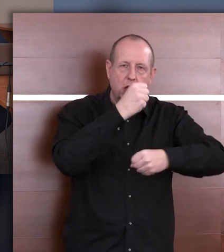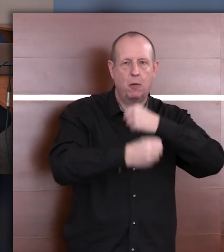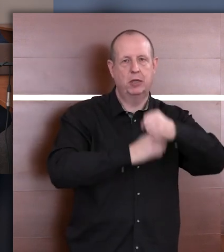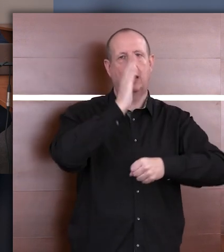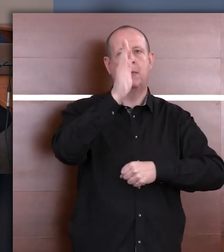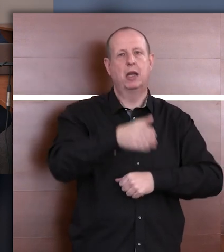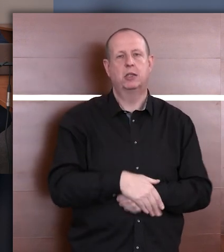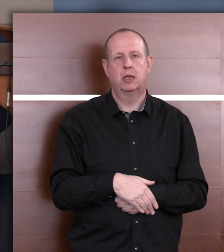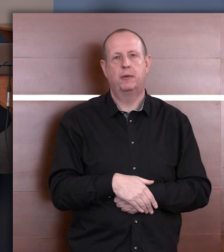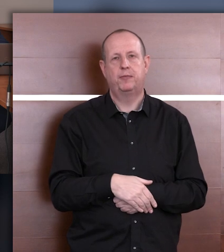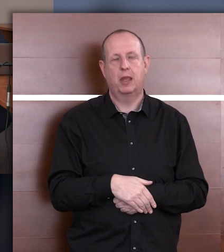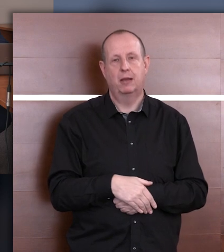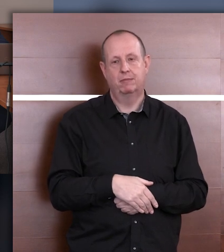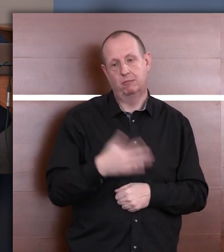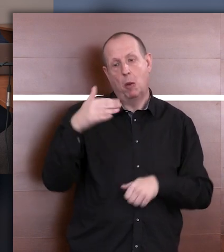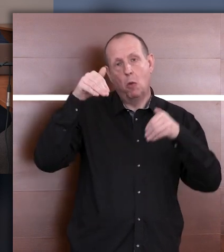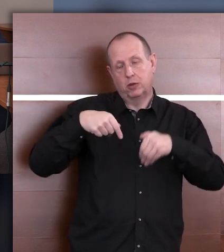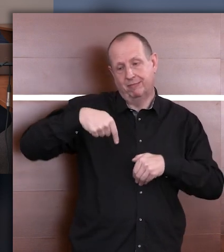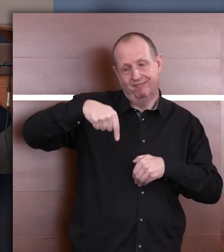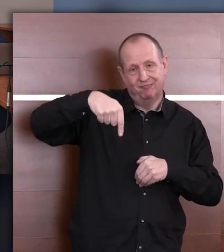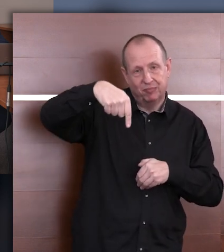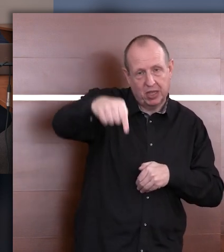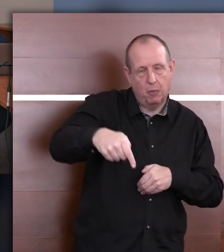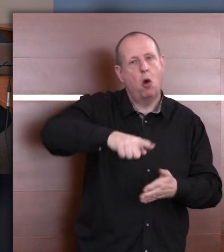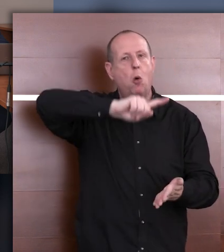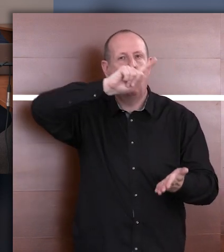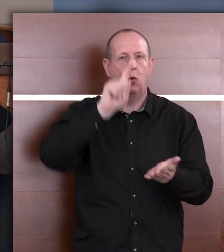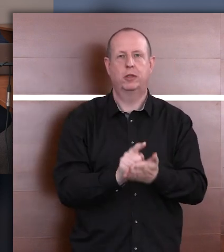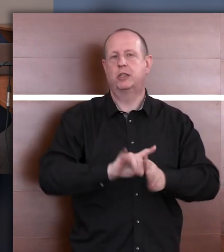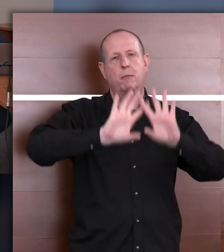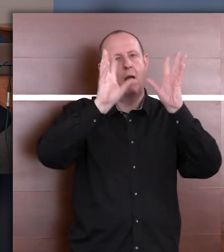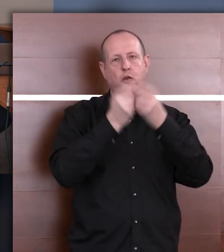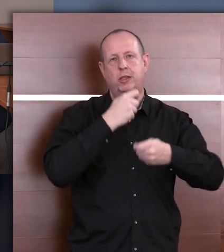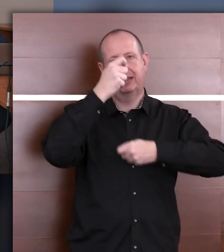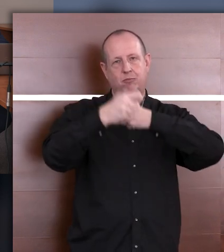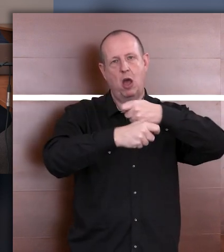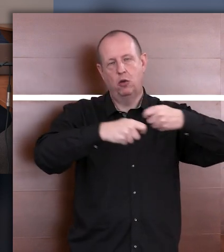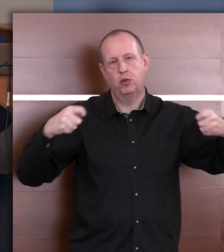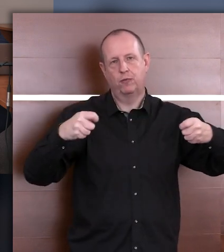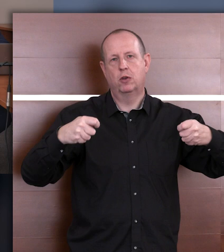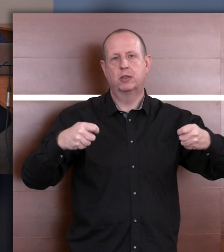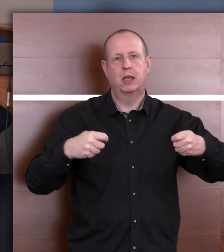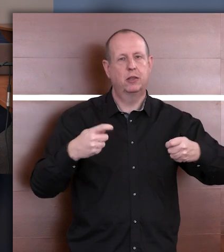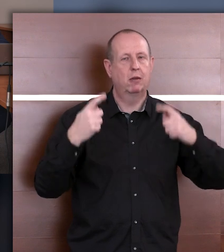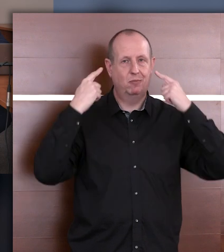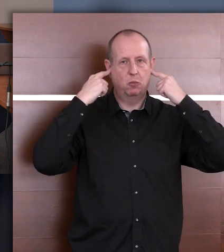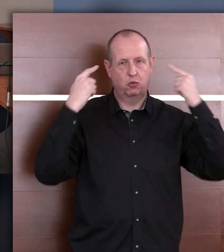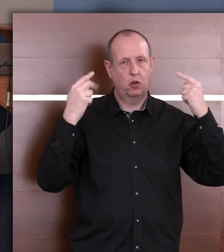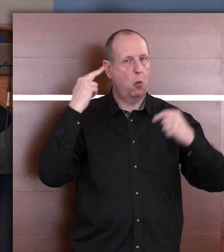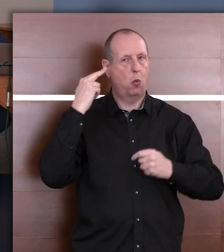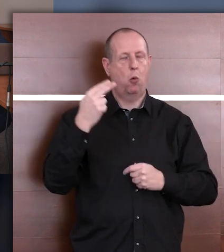nie wiem, czy wkrótce, ale ostatecznie uda się te rozwiązania pożądane przez środowisko niesłyszących